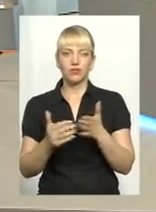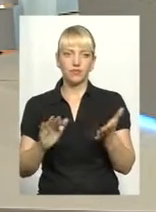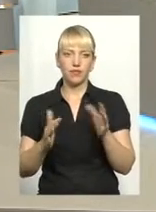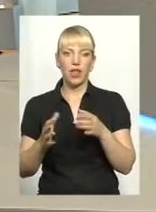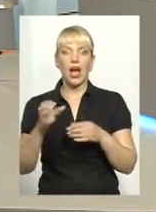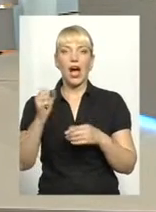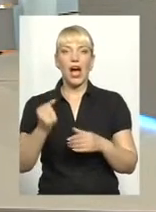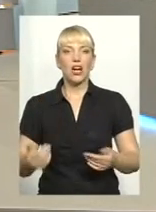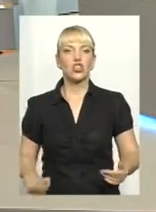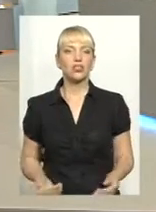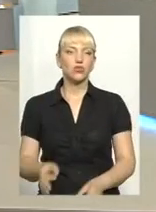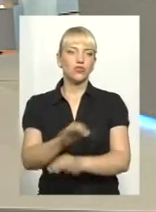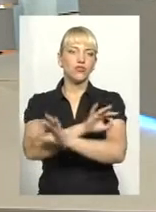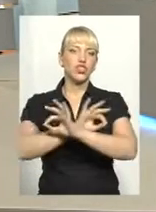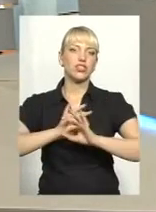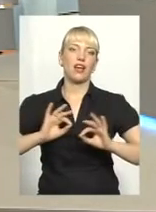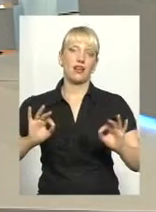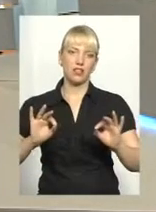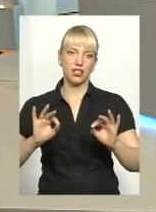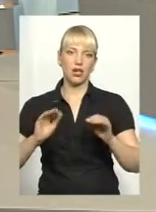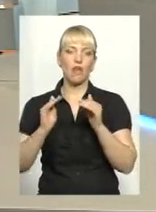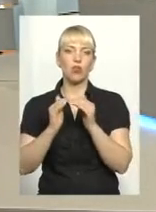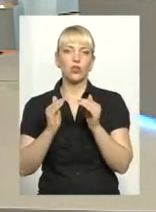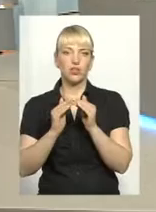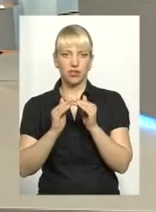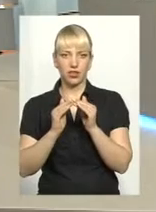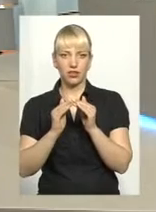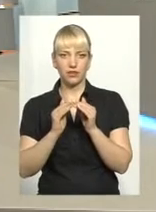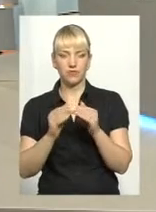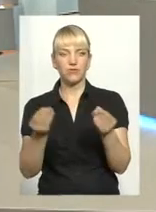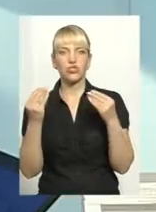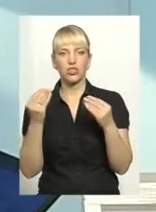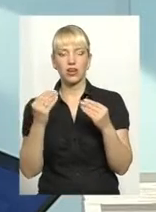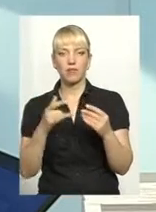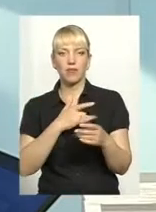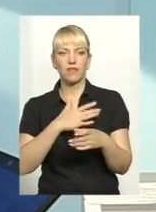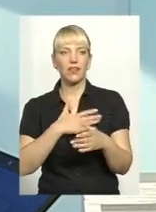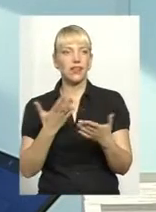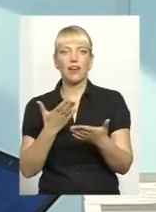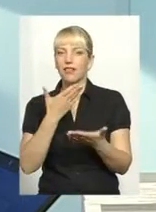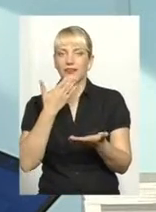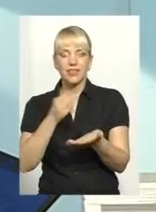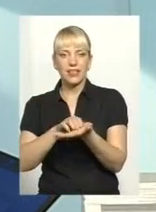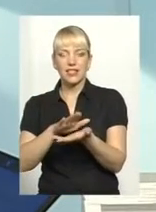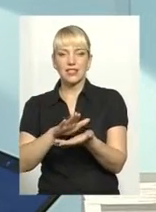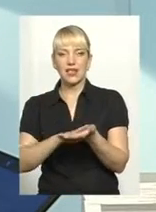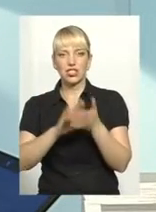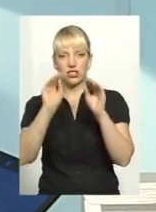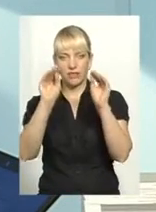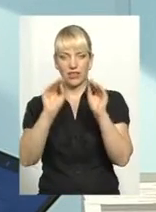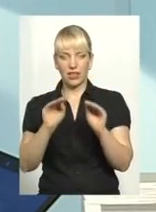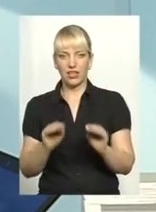а живуть в шикарних будинках приватних, які не зазначені в декларації.